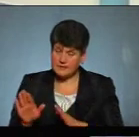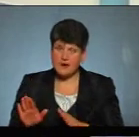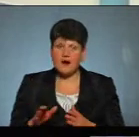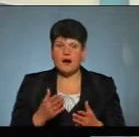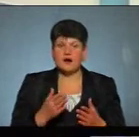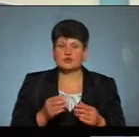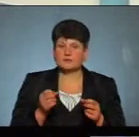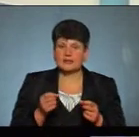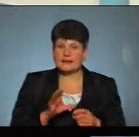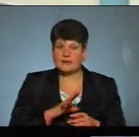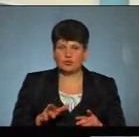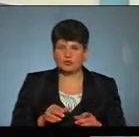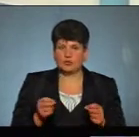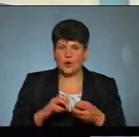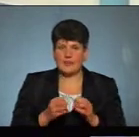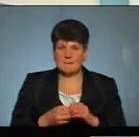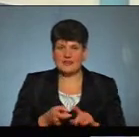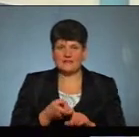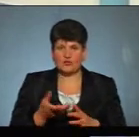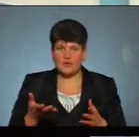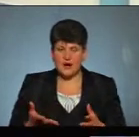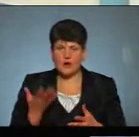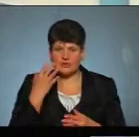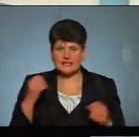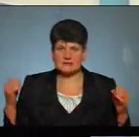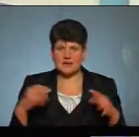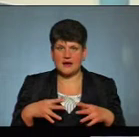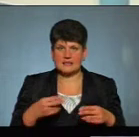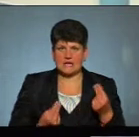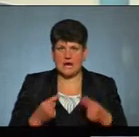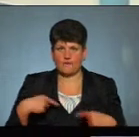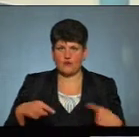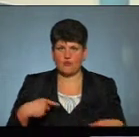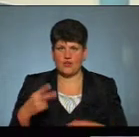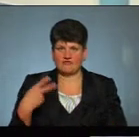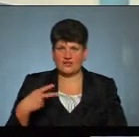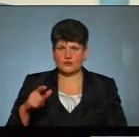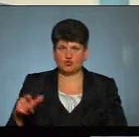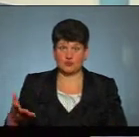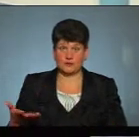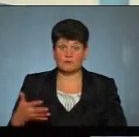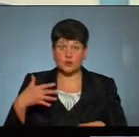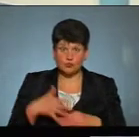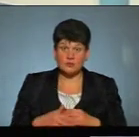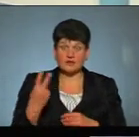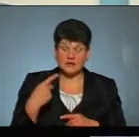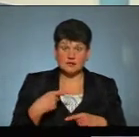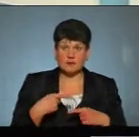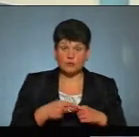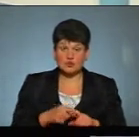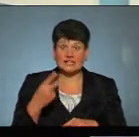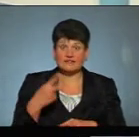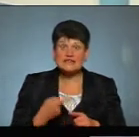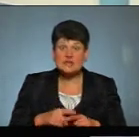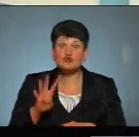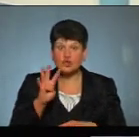на ризик інфікування. Друге питання, коли збираються і грають в футбол 20 чоловік, це ми розуміємо 20 на 20, 400 чоловік вже